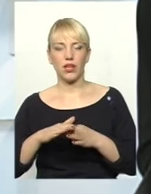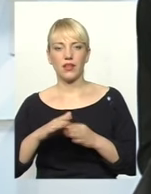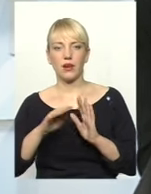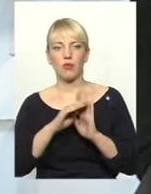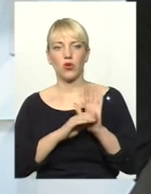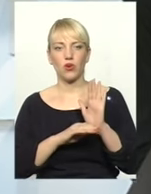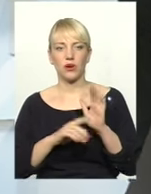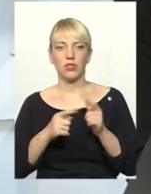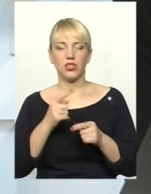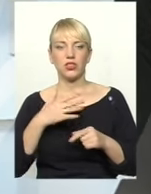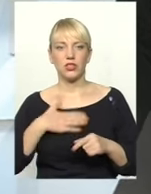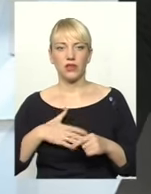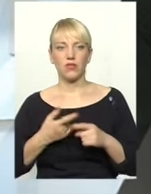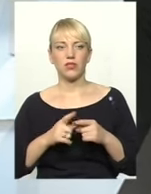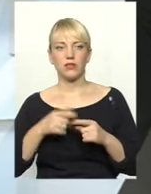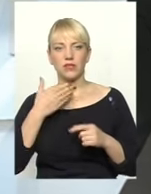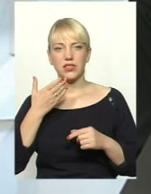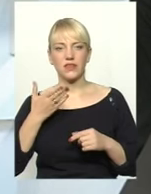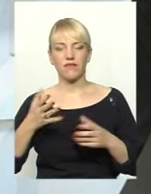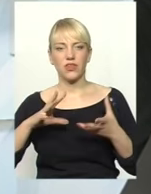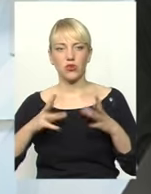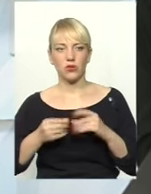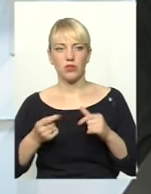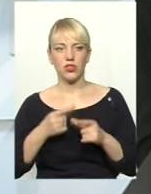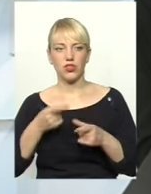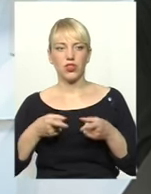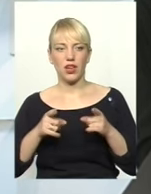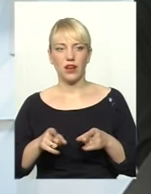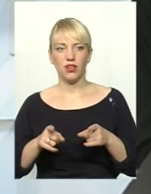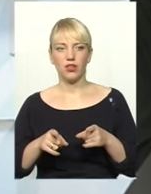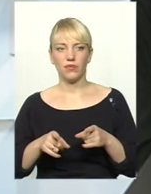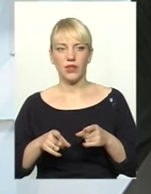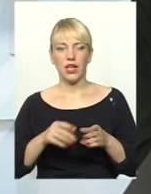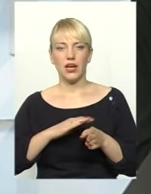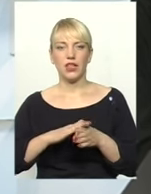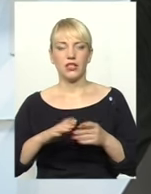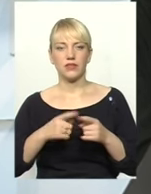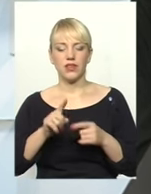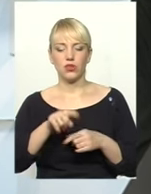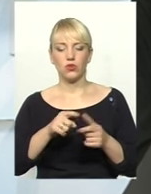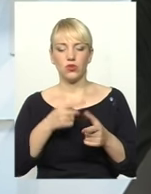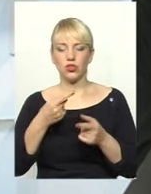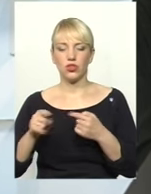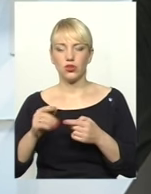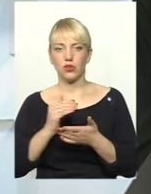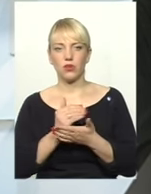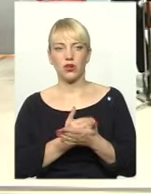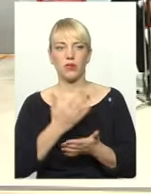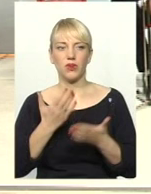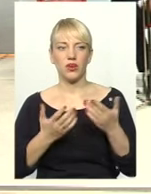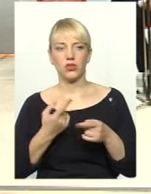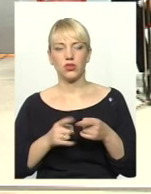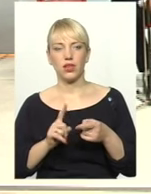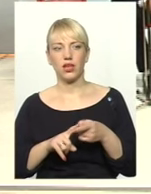Чи задоволені ви тим звітом, і чи реально реалізувати ту чи іншу програму, якщо на неї там